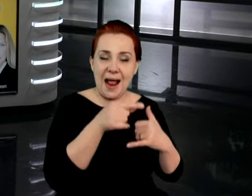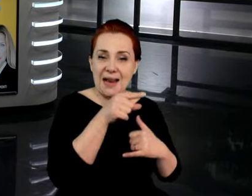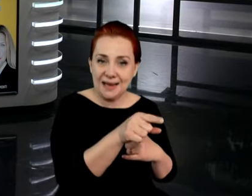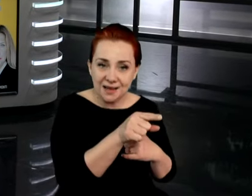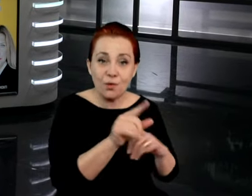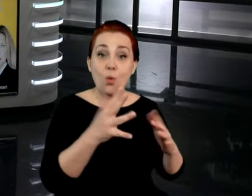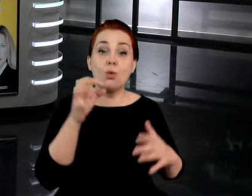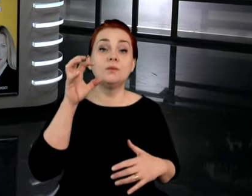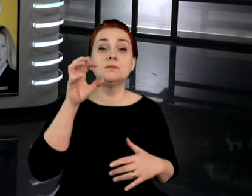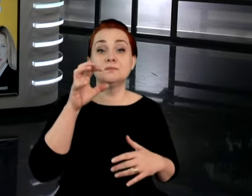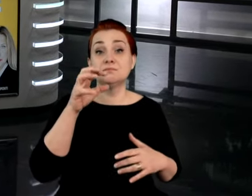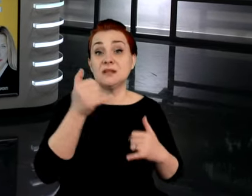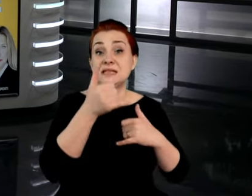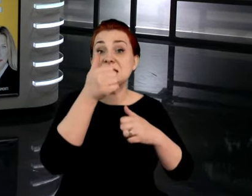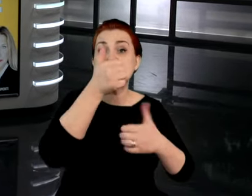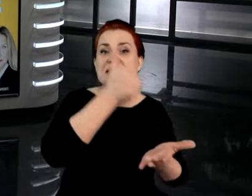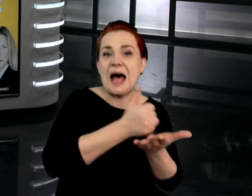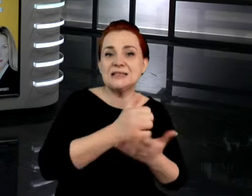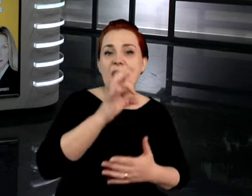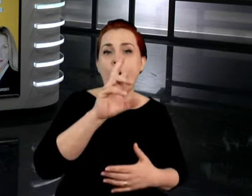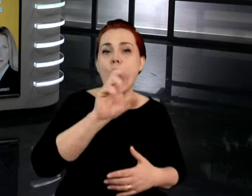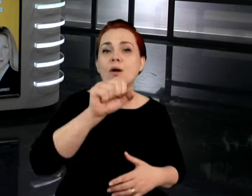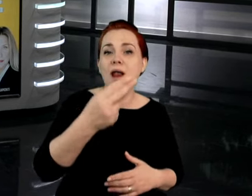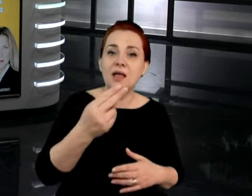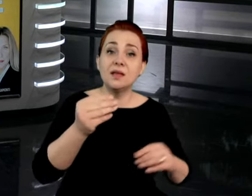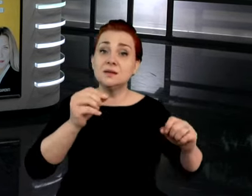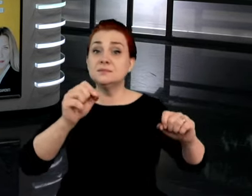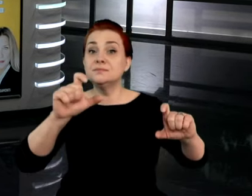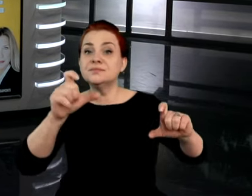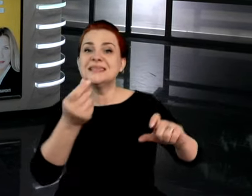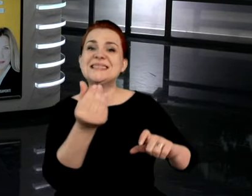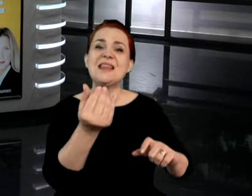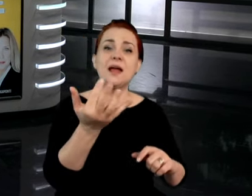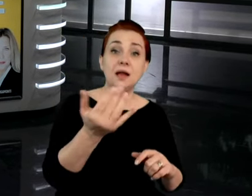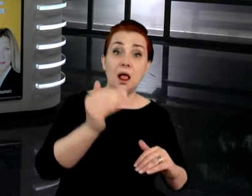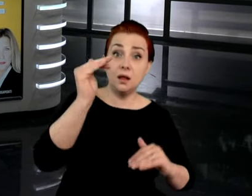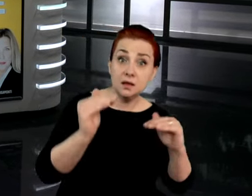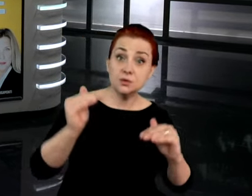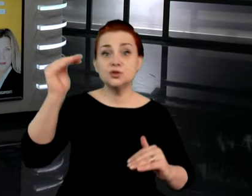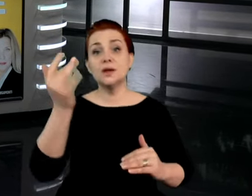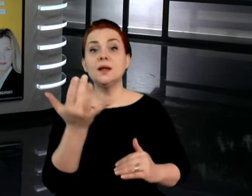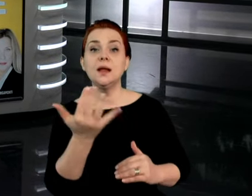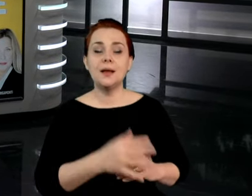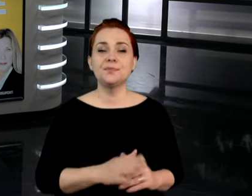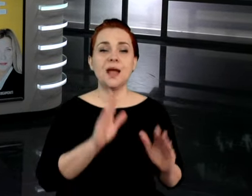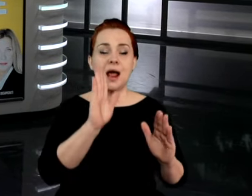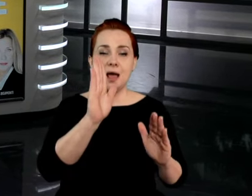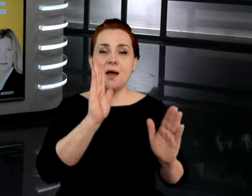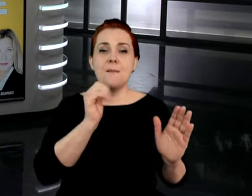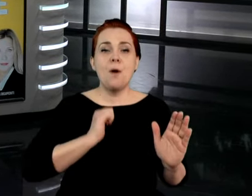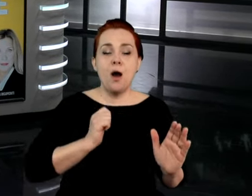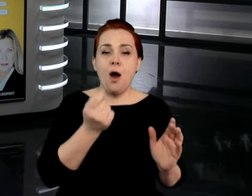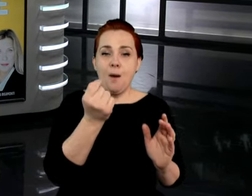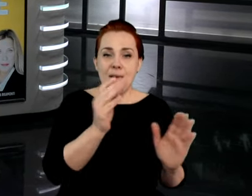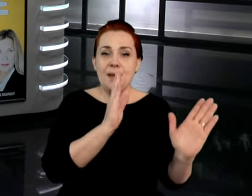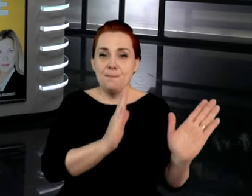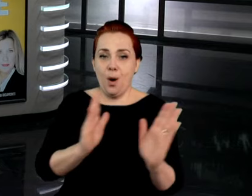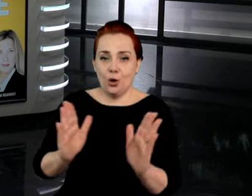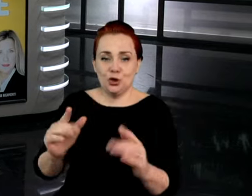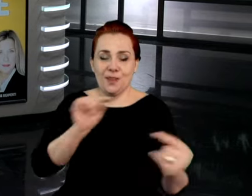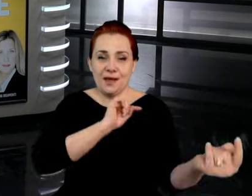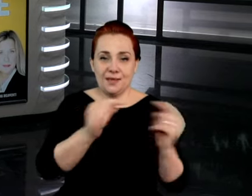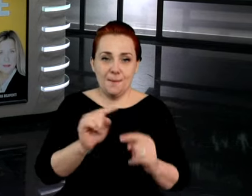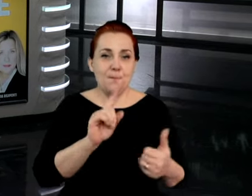orlenie, jakie są? Panie redaktorze, ale... czy wysokie? A jaka jest cena na Ale uporządkujmy dyskusję. Momencik. Dlaczego my jako podatki przy tyle musimy